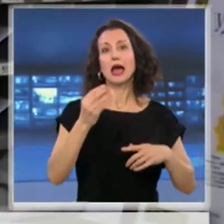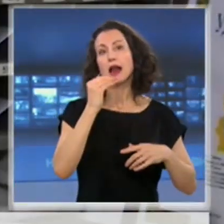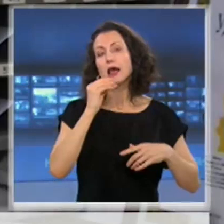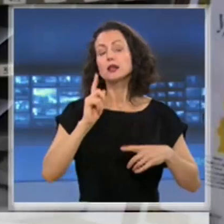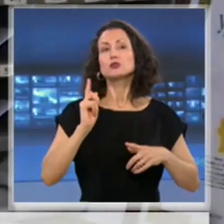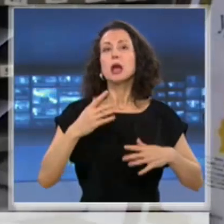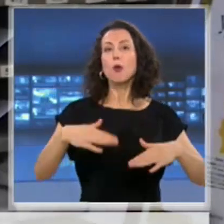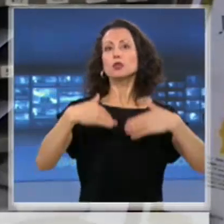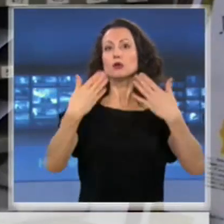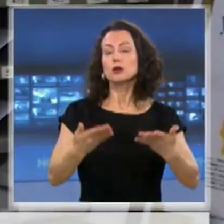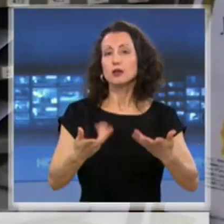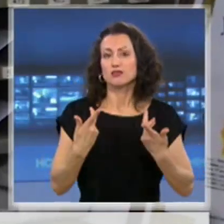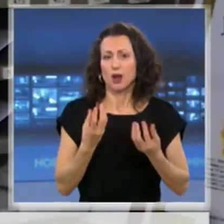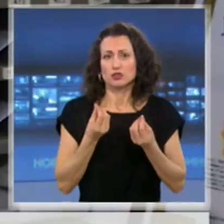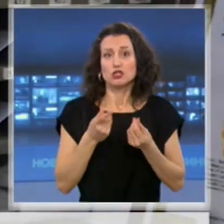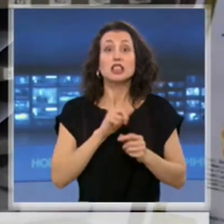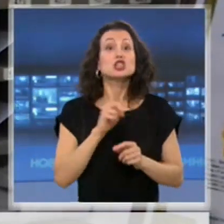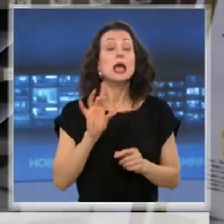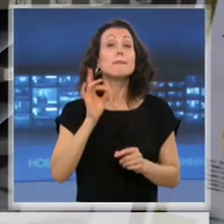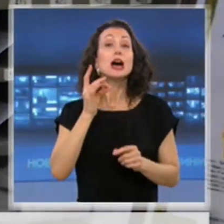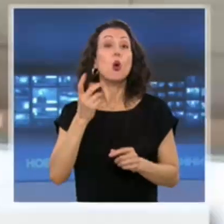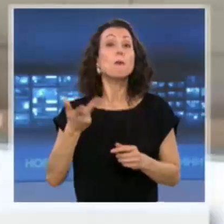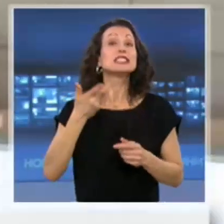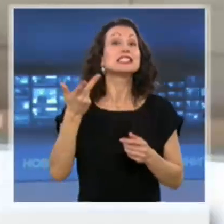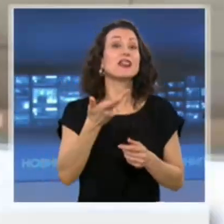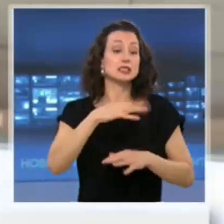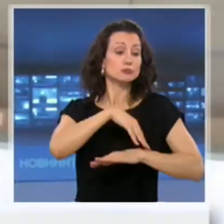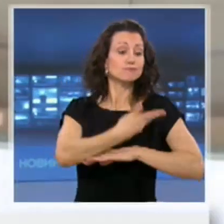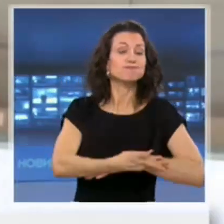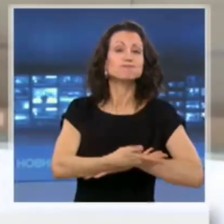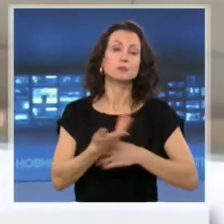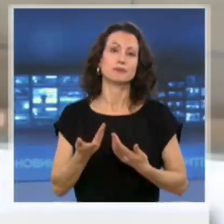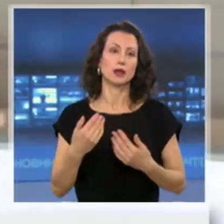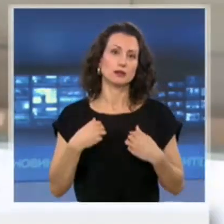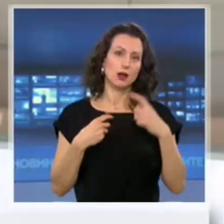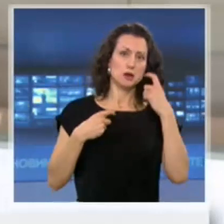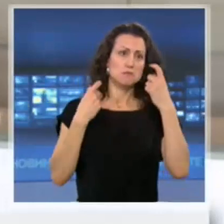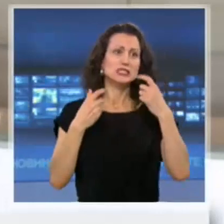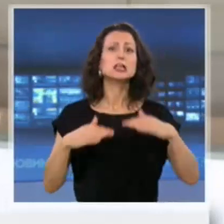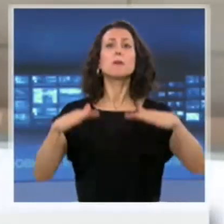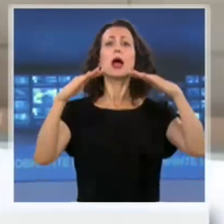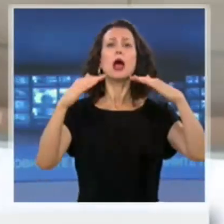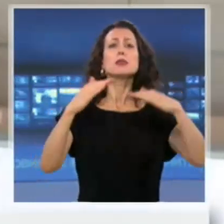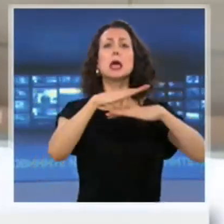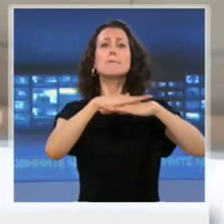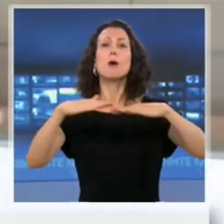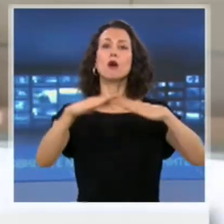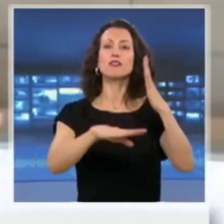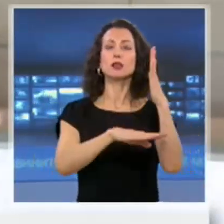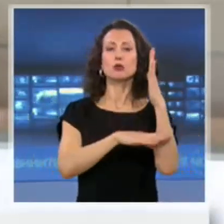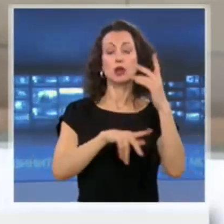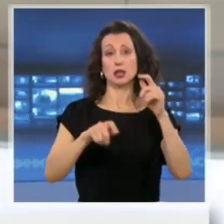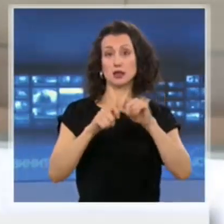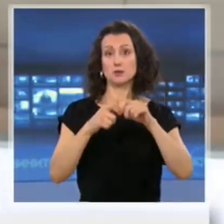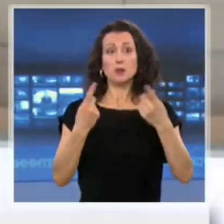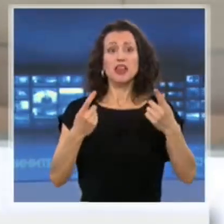варианта за използване на рум сервис, както планираха много от хотелите. Обмисля ми и на покрива на хотела да направим някаква тераса, само и само да имаме къде да изхраним